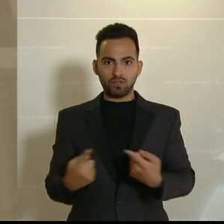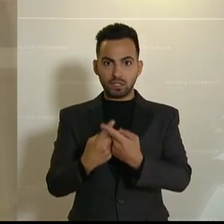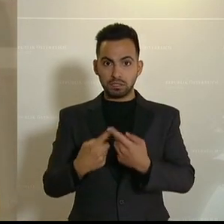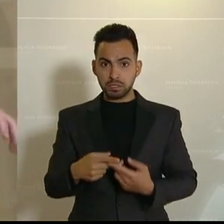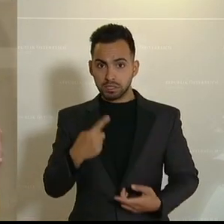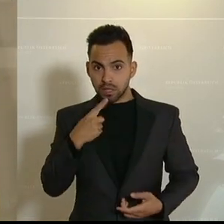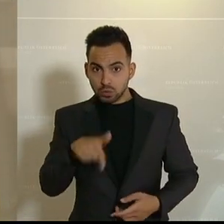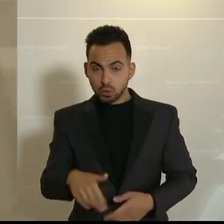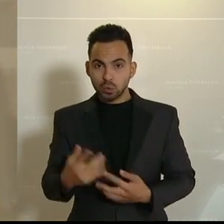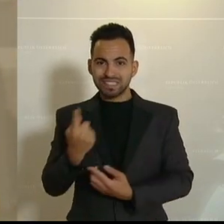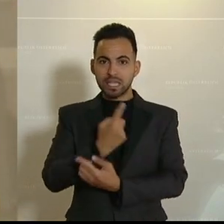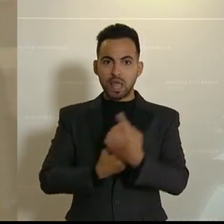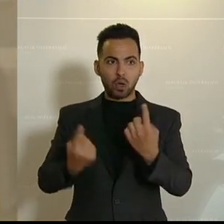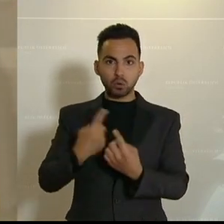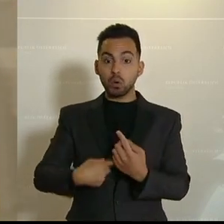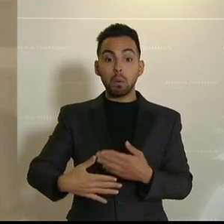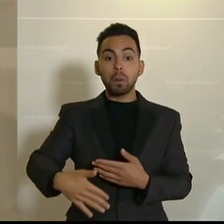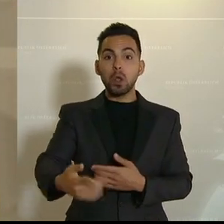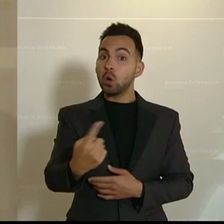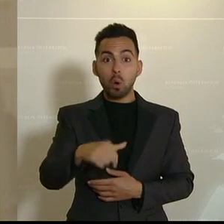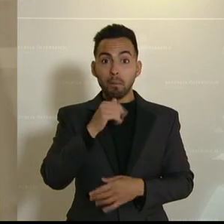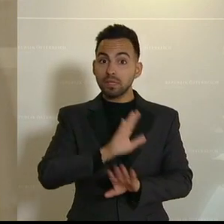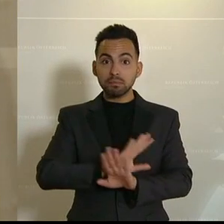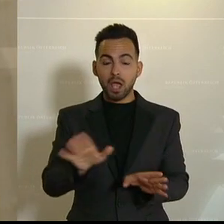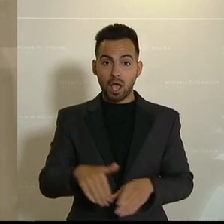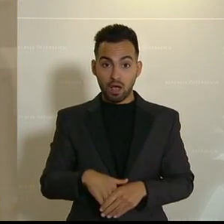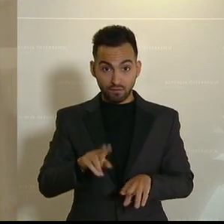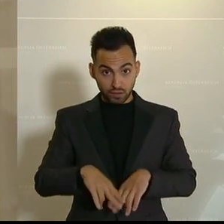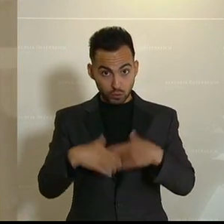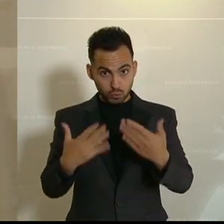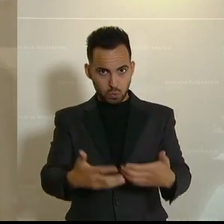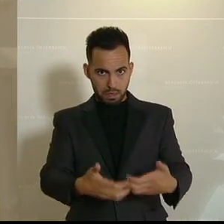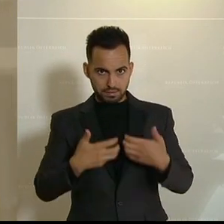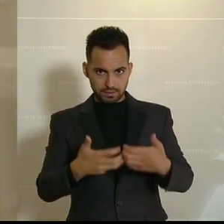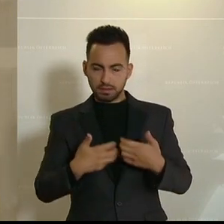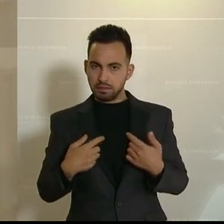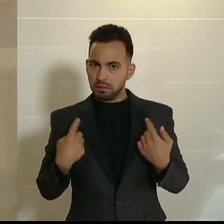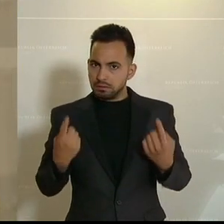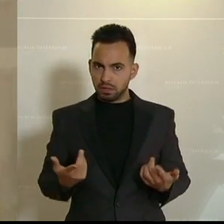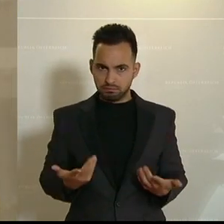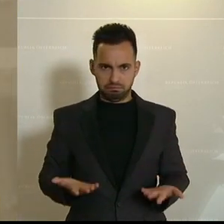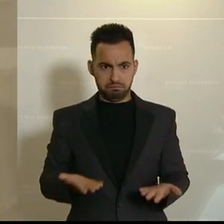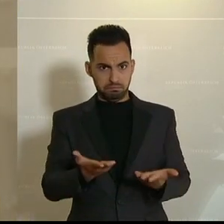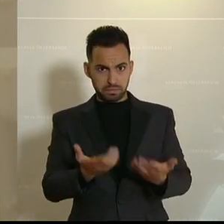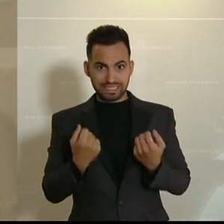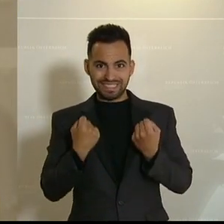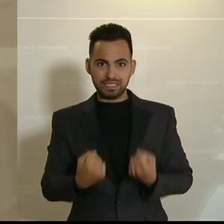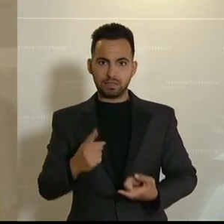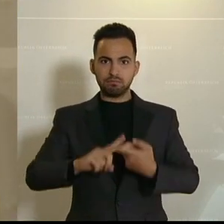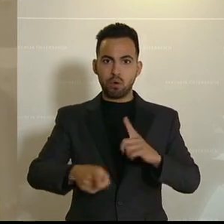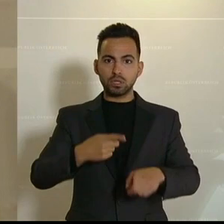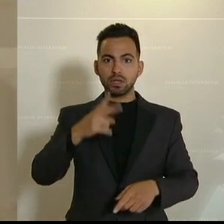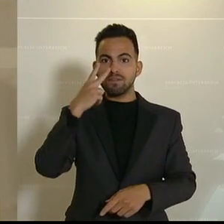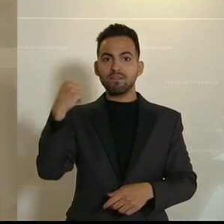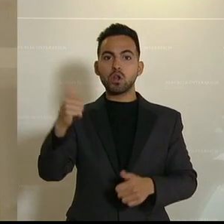vielleicht, dass das im Szenario nicht mehr vorkommen wird, dann sage ich Ihnen, wenn Sie mir das erzählen, dann sage dann ist das nicht eine Sicherheitspolitik, eine